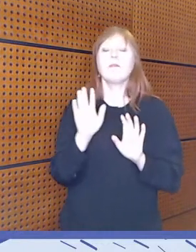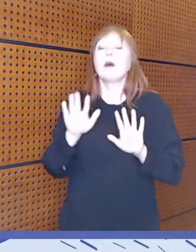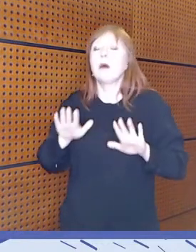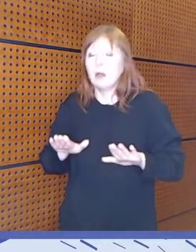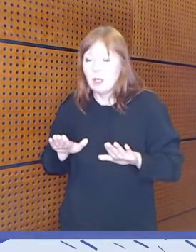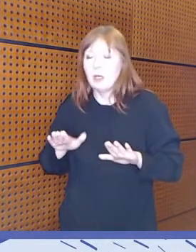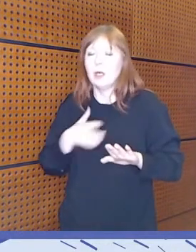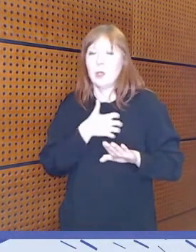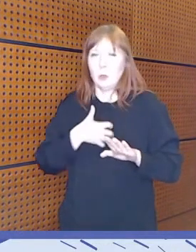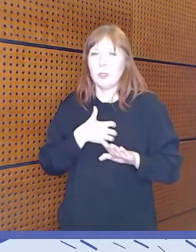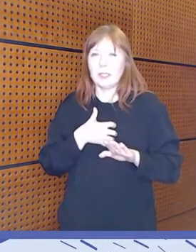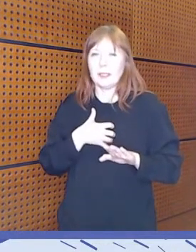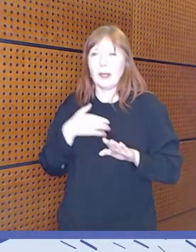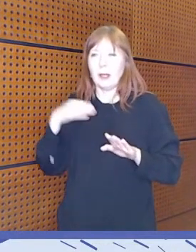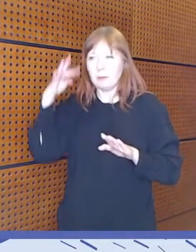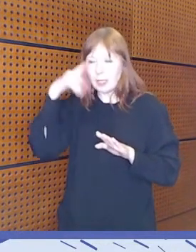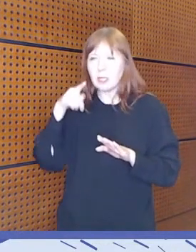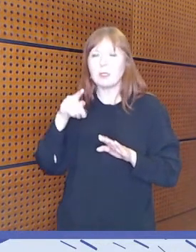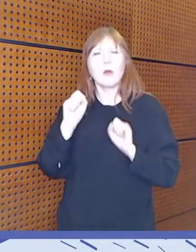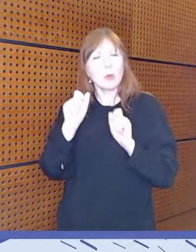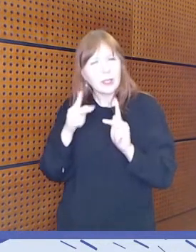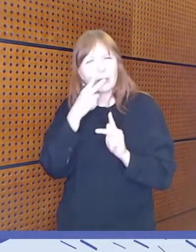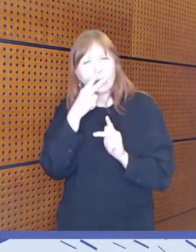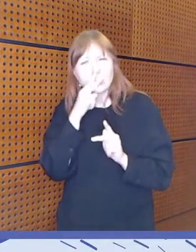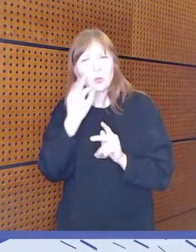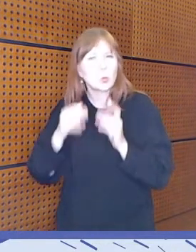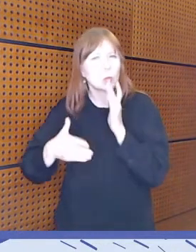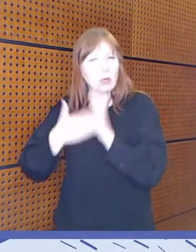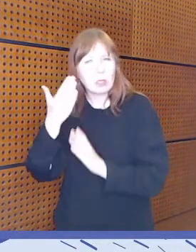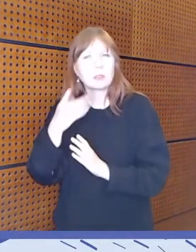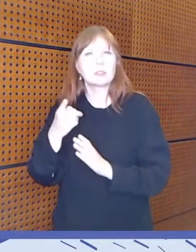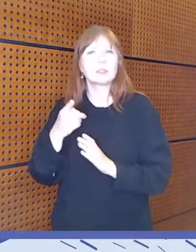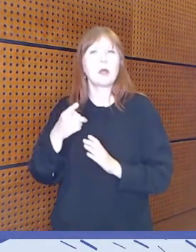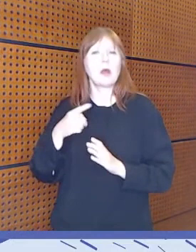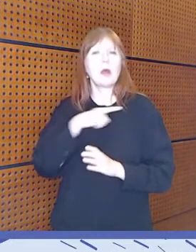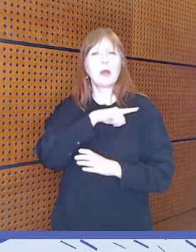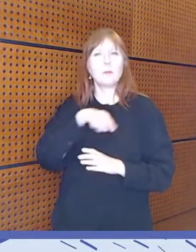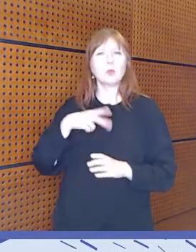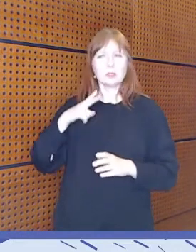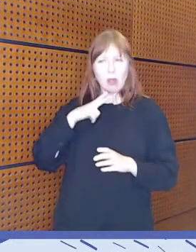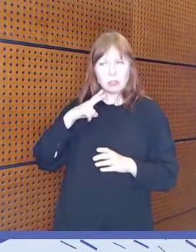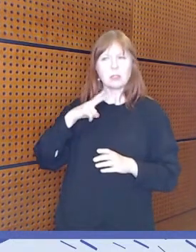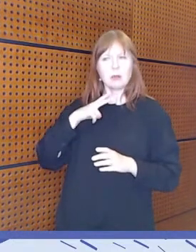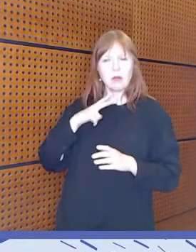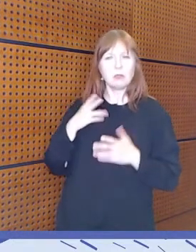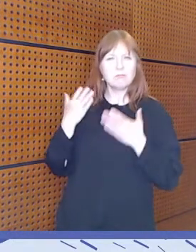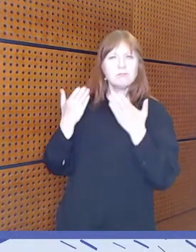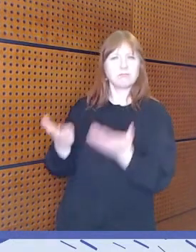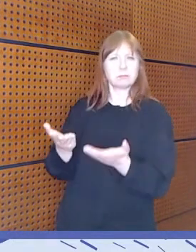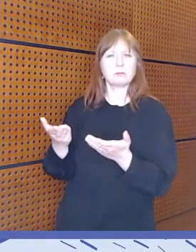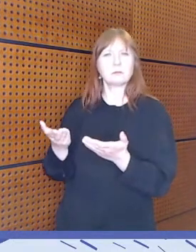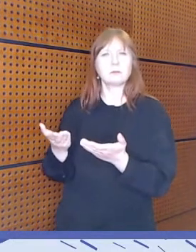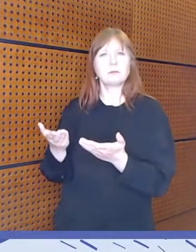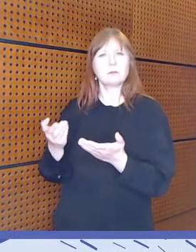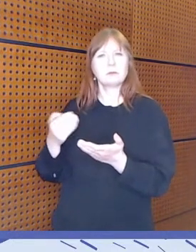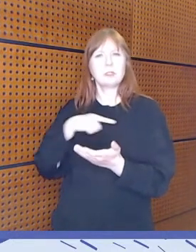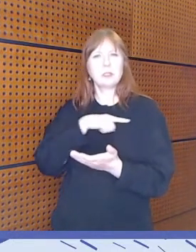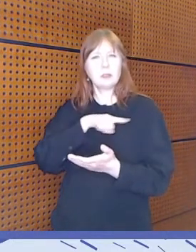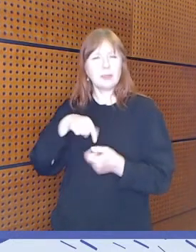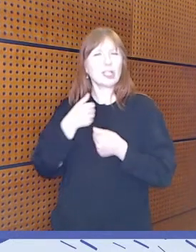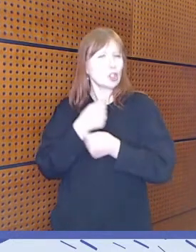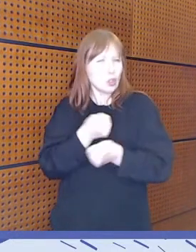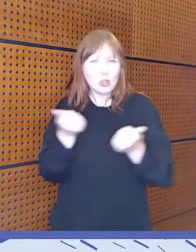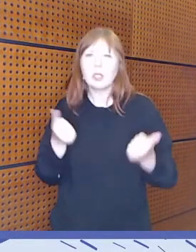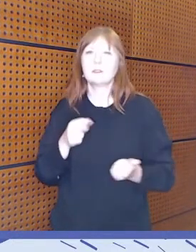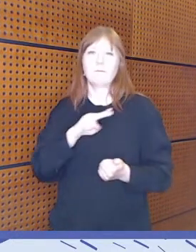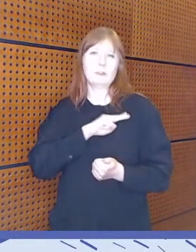asian äärelle, että hetkinen, katsotaanpa miten tämä nyt saataisiin toimimaan. Että annettaisiin myös aikaa näillekin asioille sitten. Että otetaan tämä meidän kaikkien asiaksi